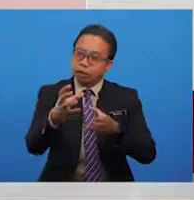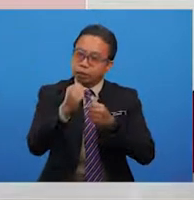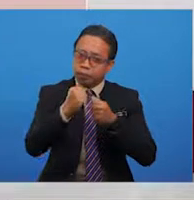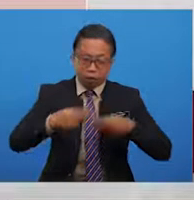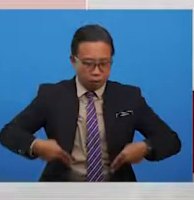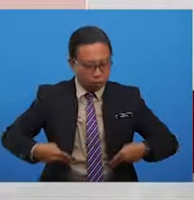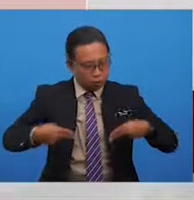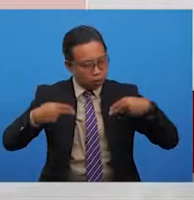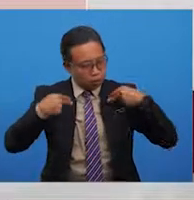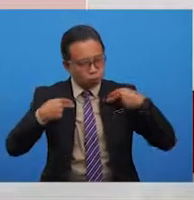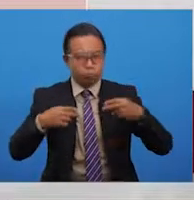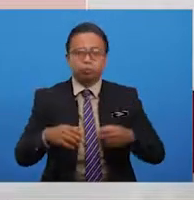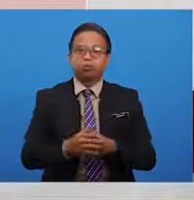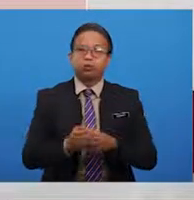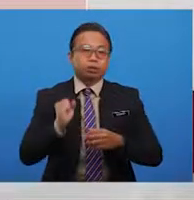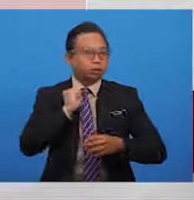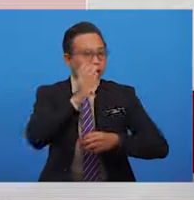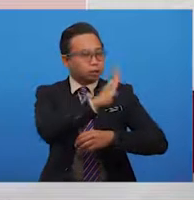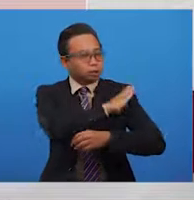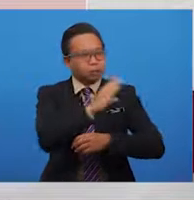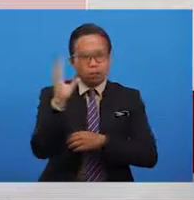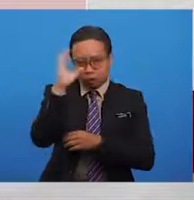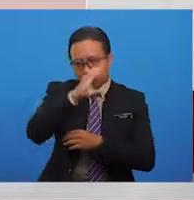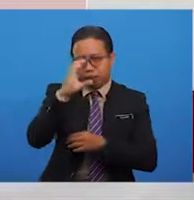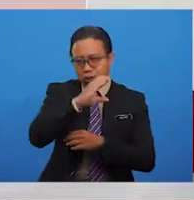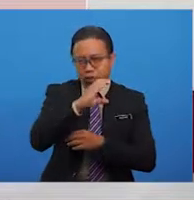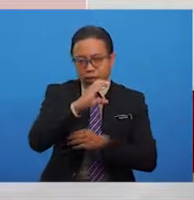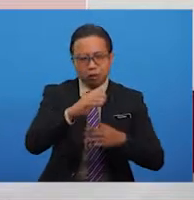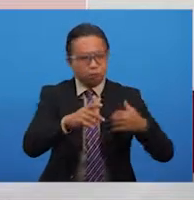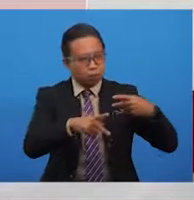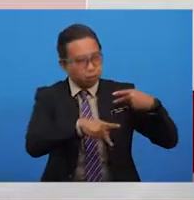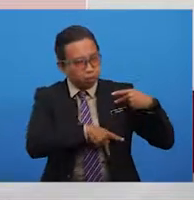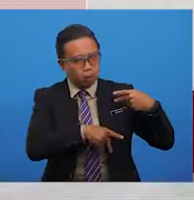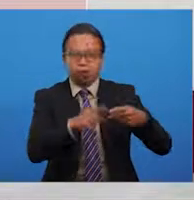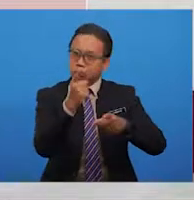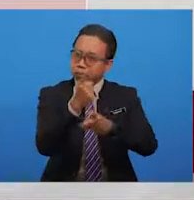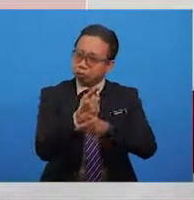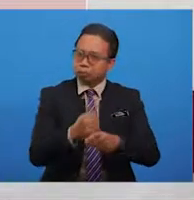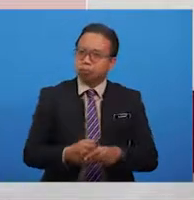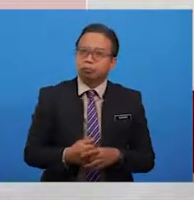kehidupan sambil mencari-cari pahlawan yang sejati.